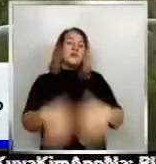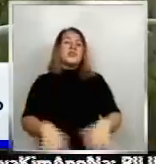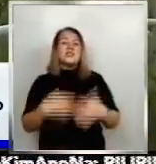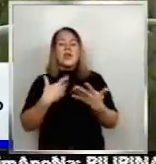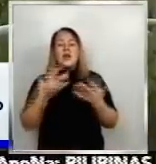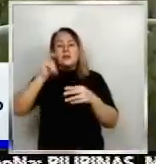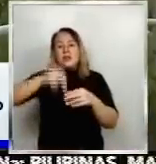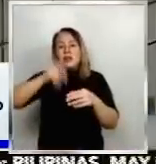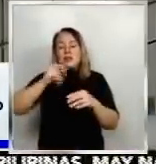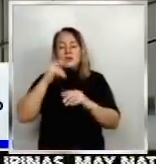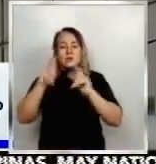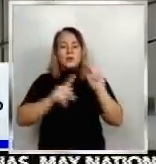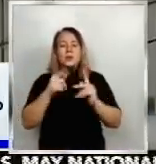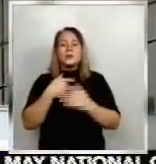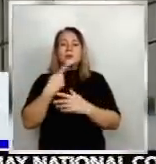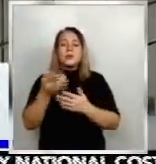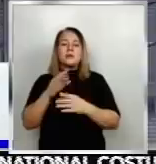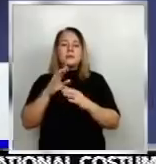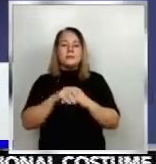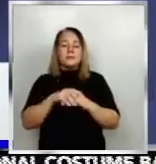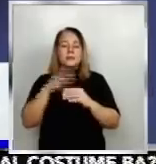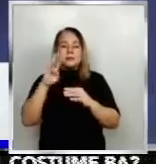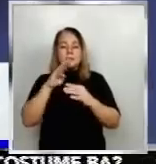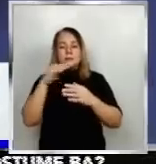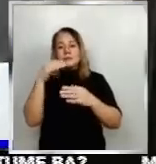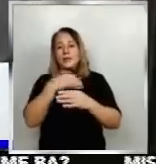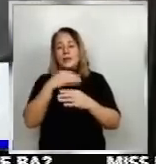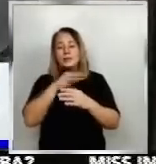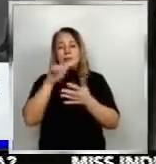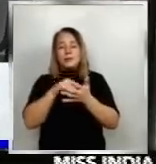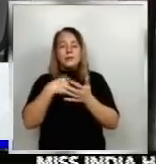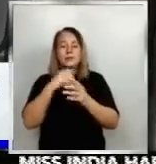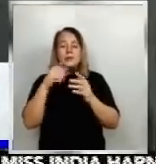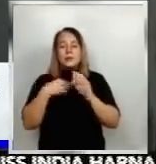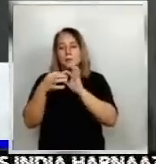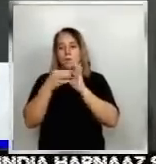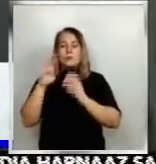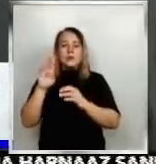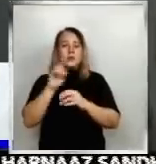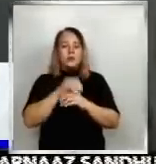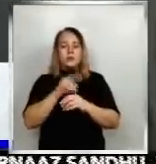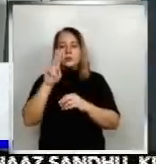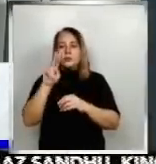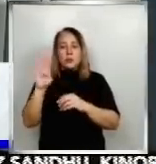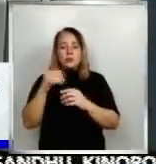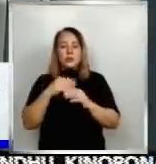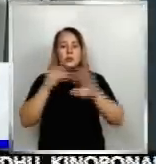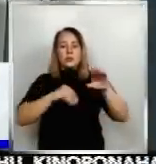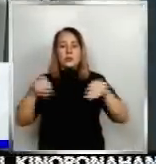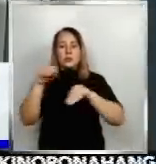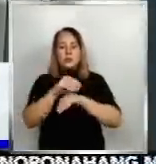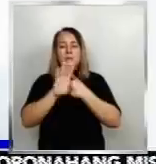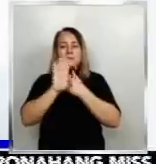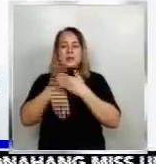Tinitiyak ng Banko Sentral ng Pilipinas na nakikipag-ugnayan sila sa BDO at sa Union Bank para sa reimbursement o pagsauli ng pera